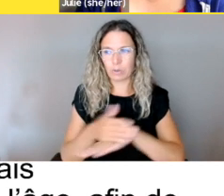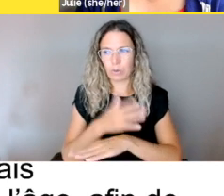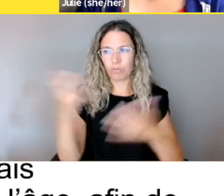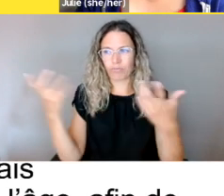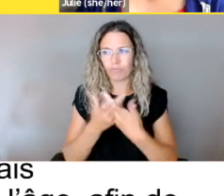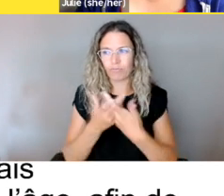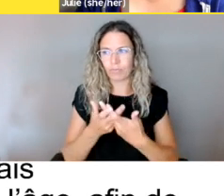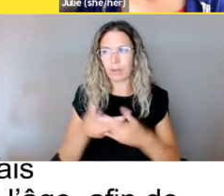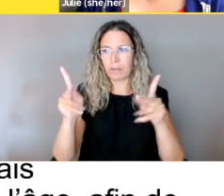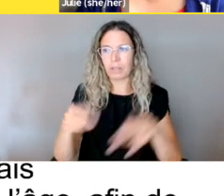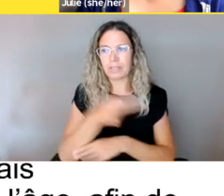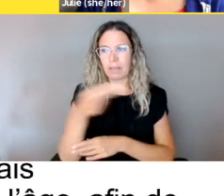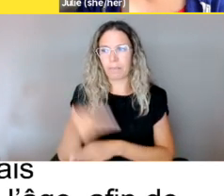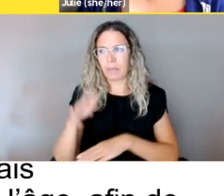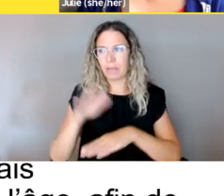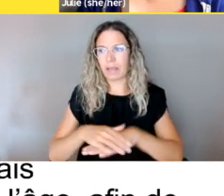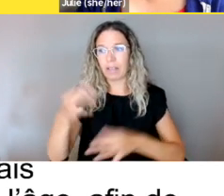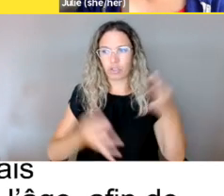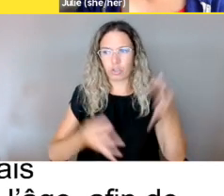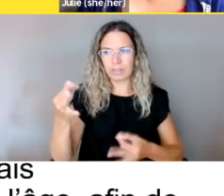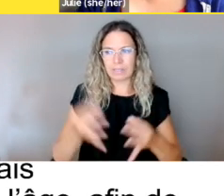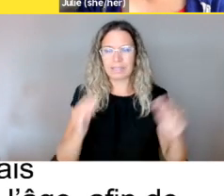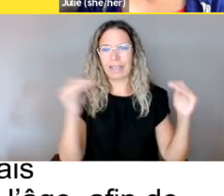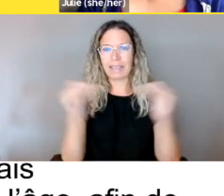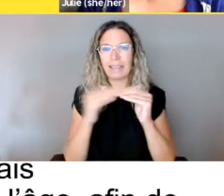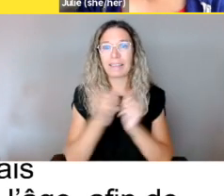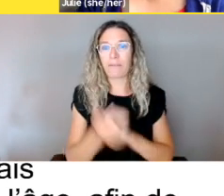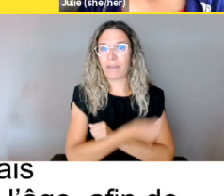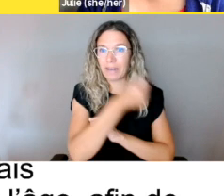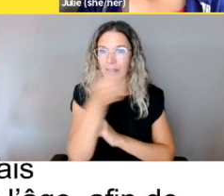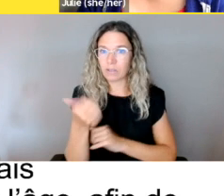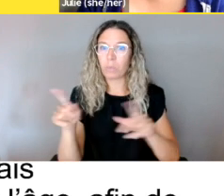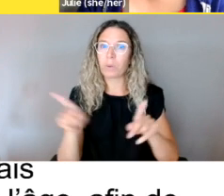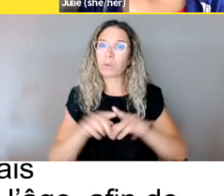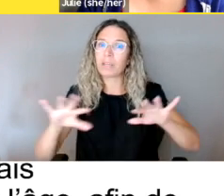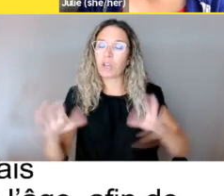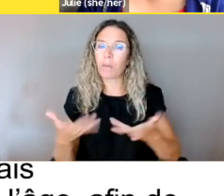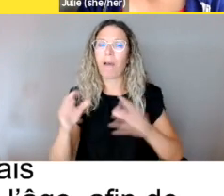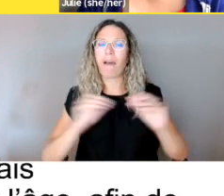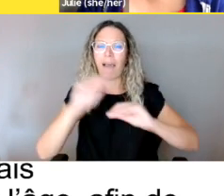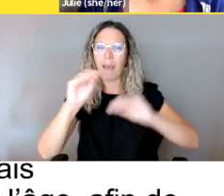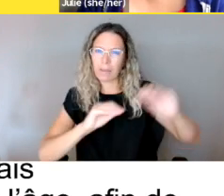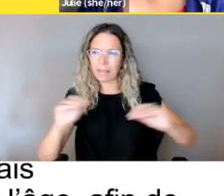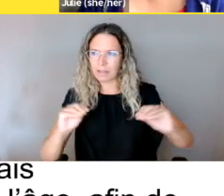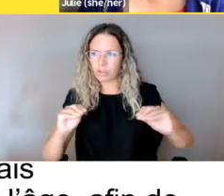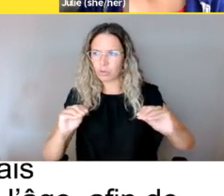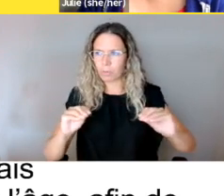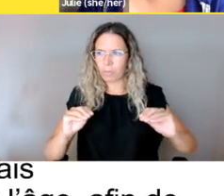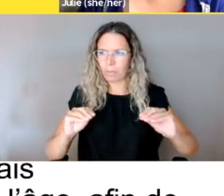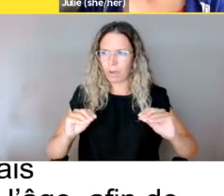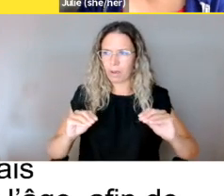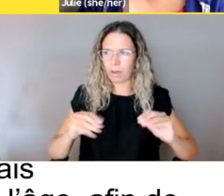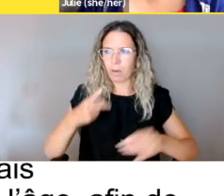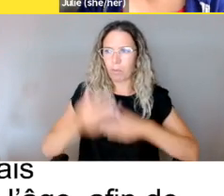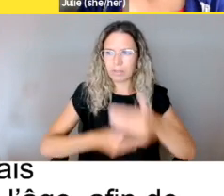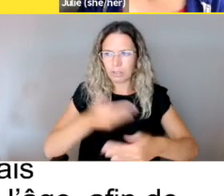handicapées à la justice sur la base de l'égalité avec les autres, y compris par le biais d'aménagements procéduraux et d'aménagements